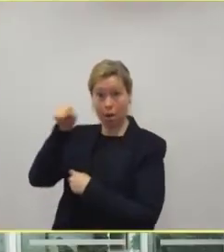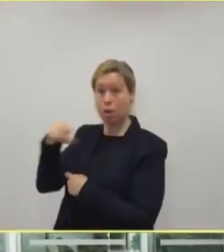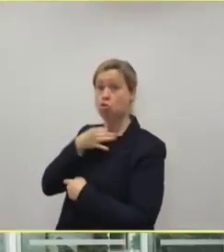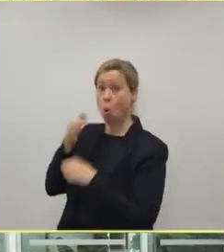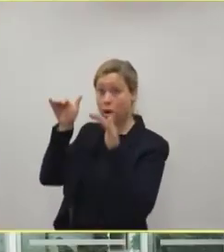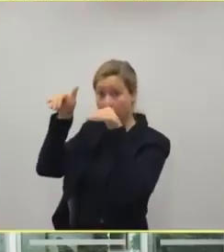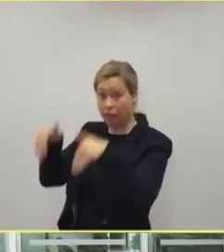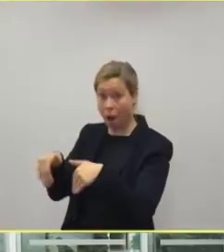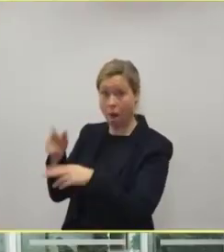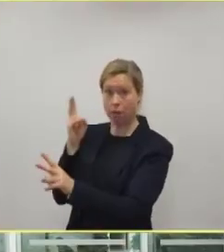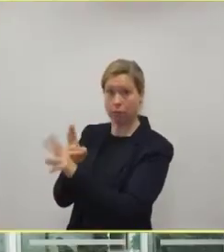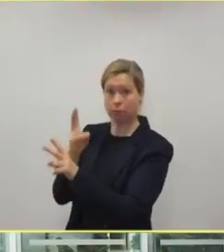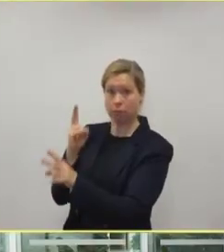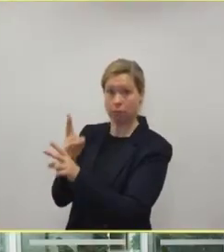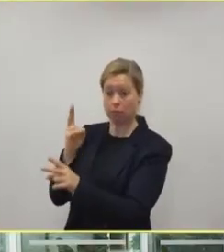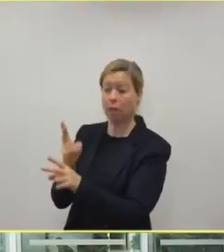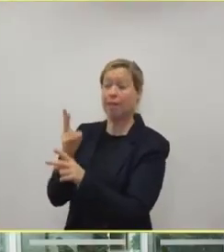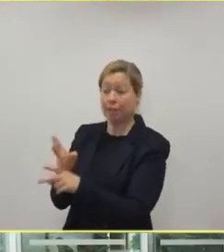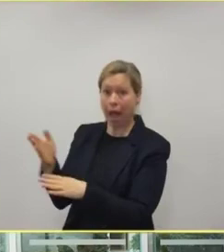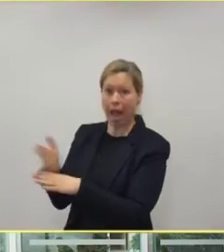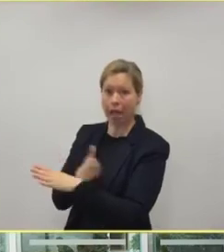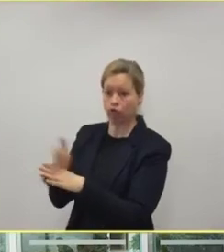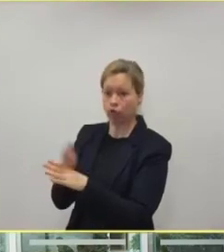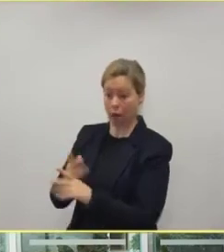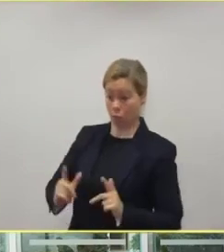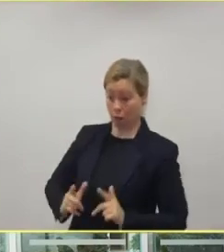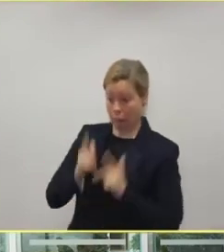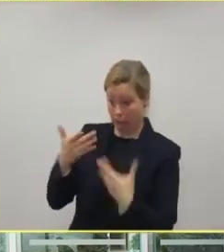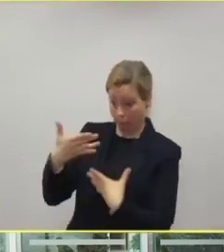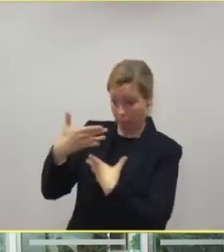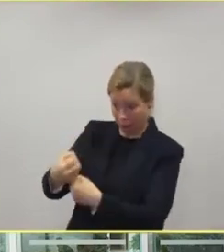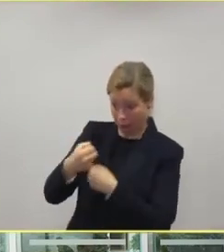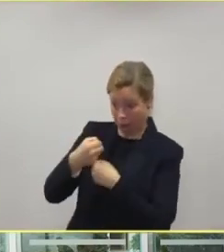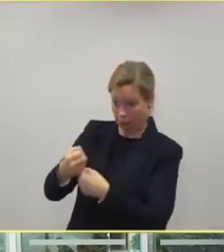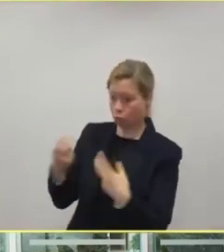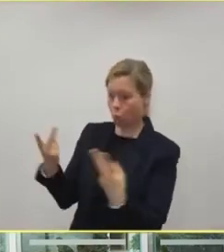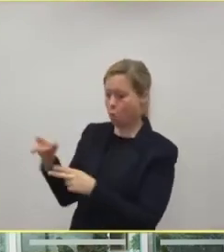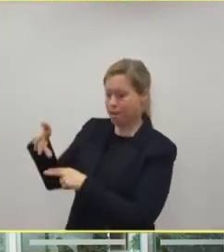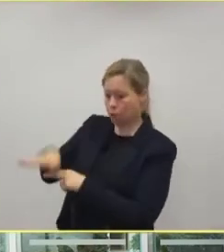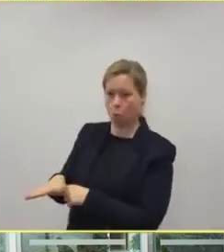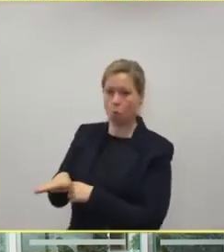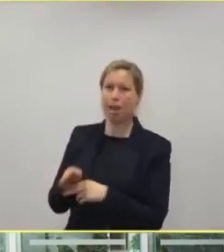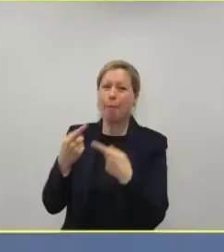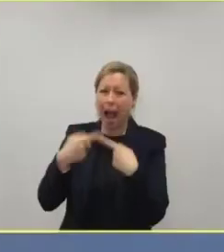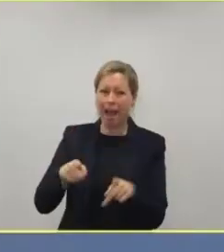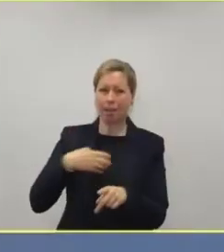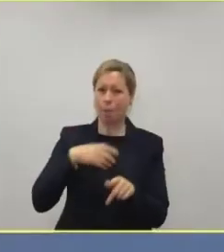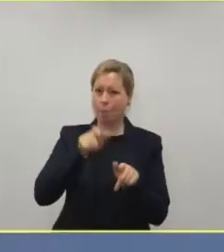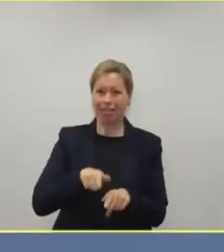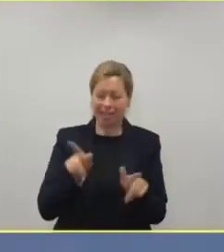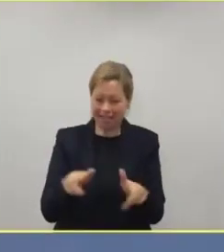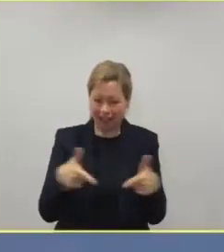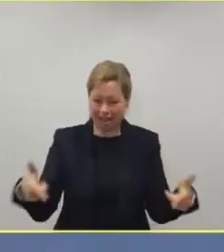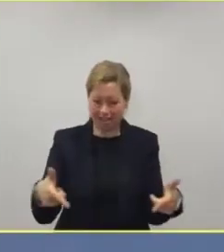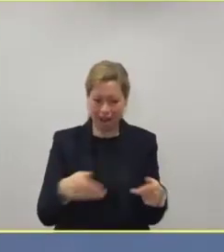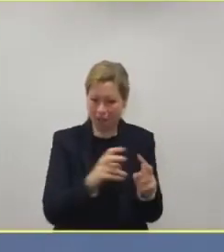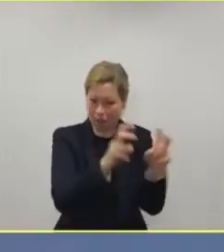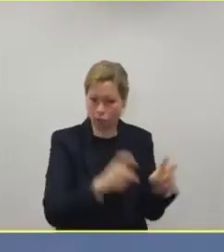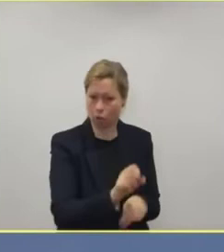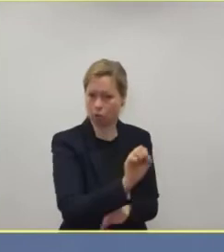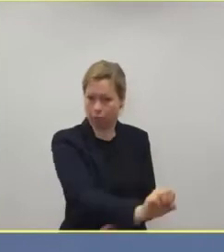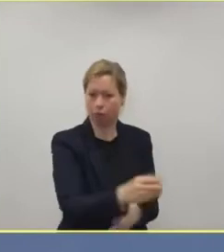krank sind, wo es um Leben und Tod geht. Und wir haben Covid-Patienten, aber keine anderen Patienten, ja. Das heißt, elektive